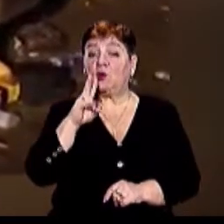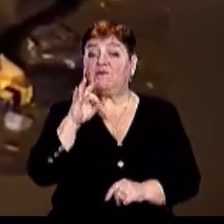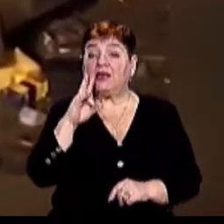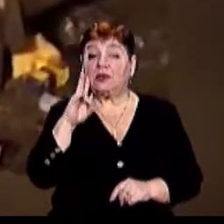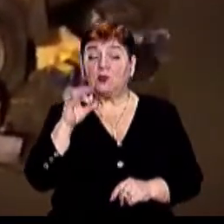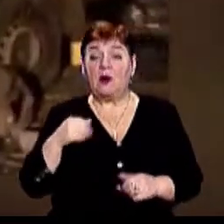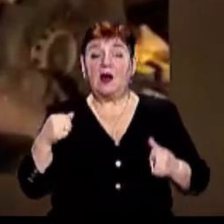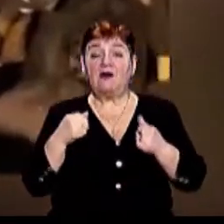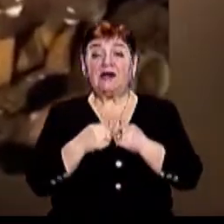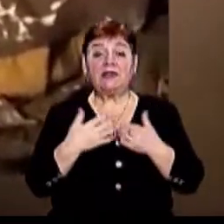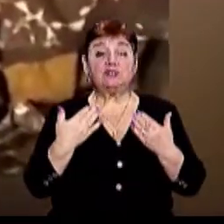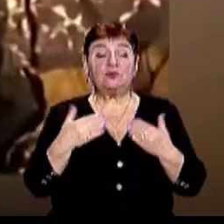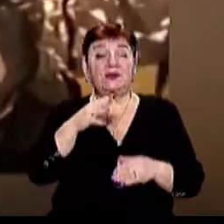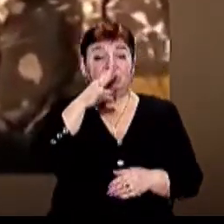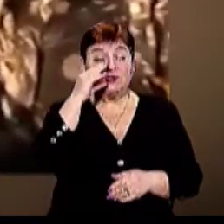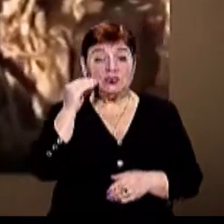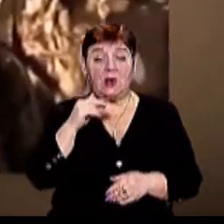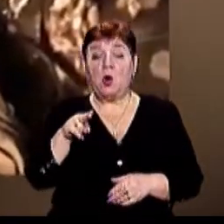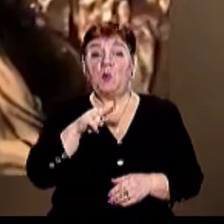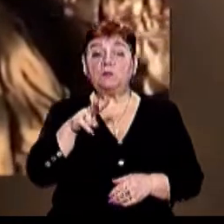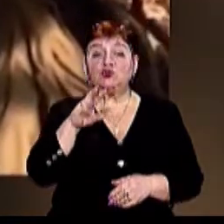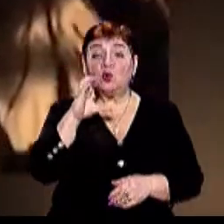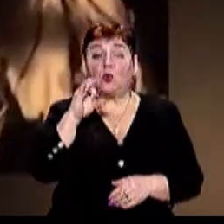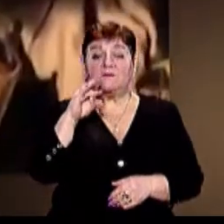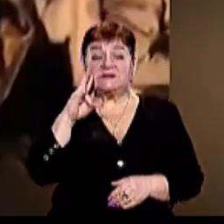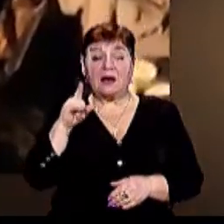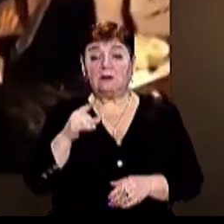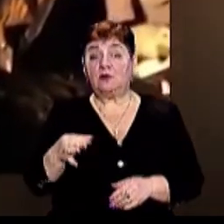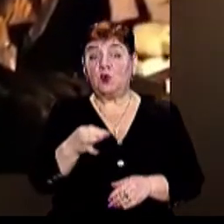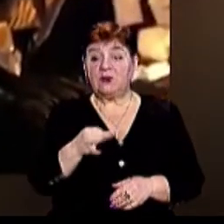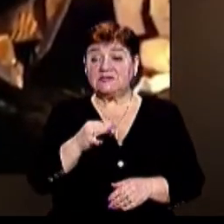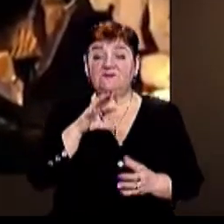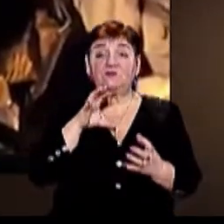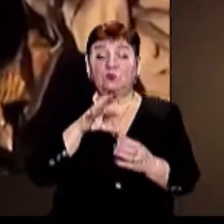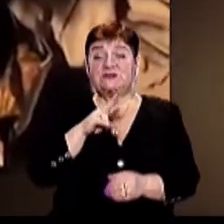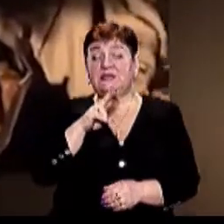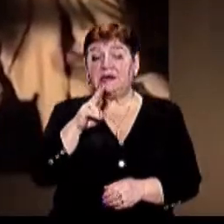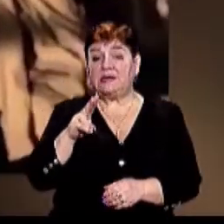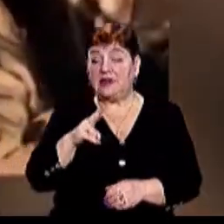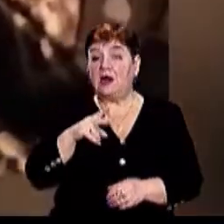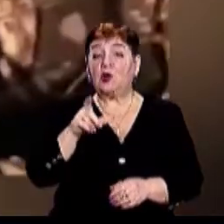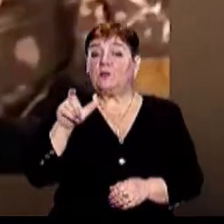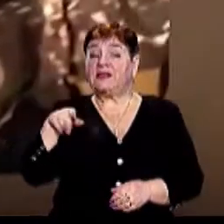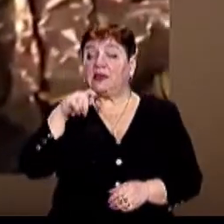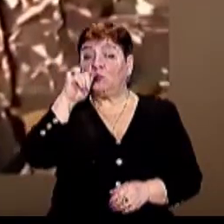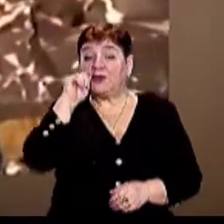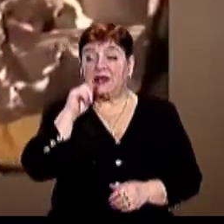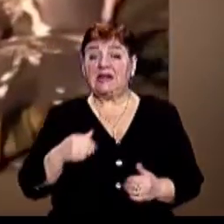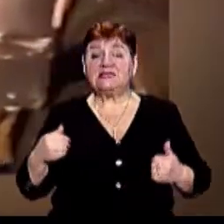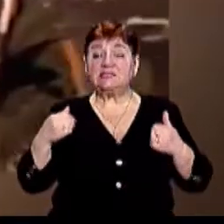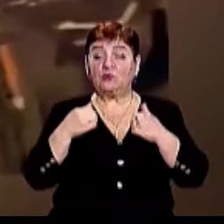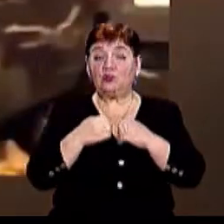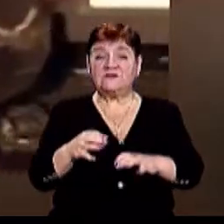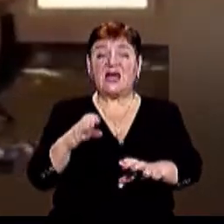Аварія сталася сьогодні вночі у Псковській області Мікроавтобус, в якому їхали, зокрема й громадяни України, зіткнувся